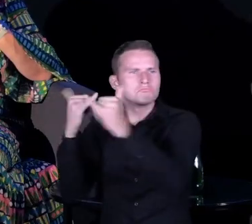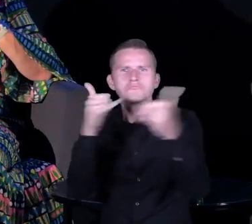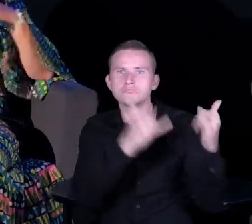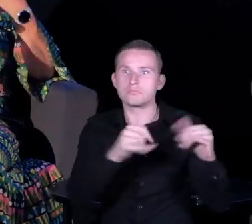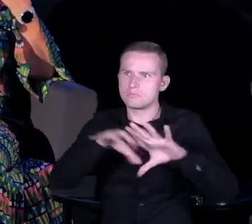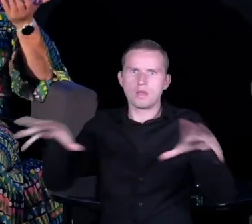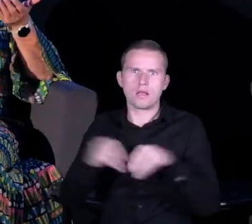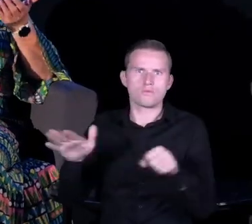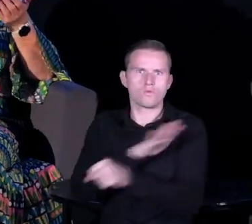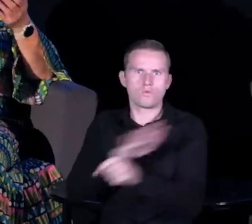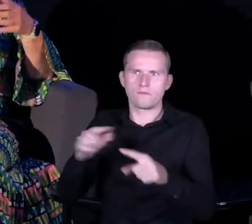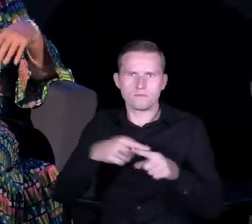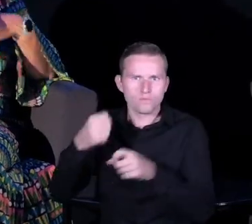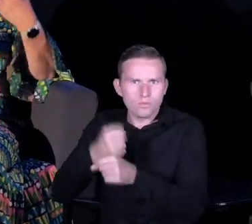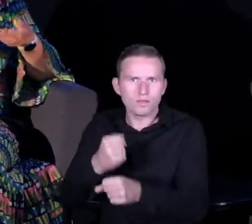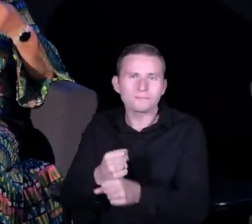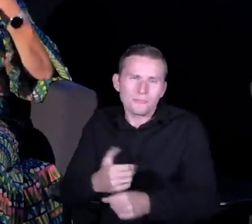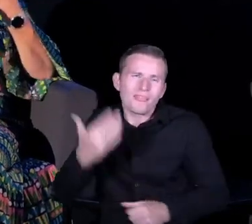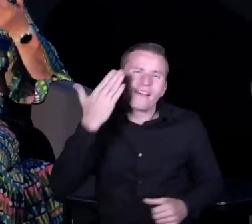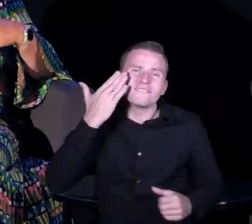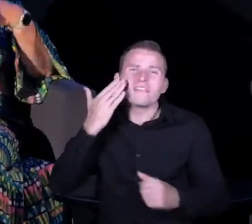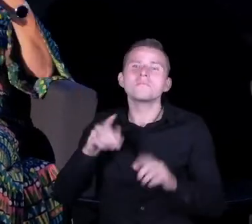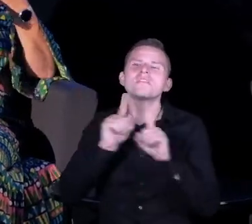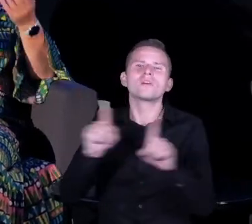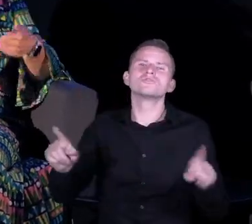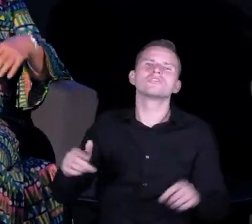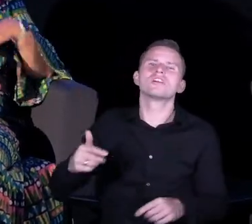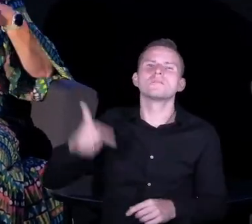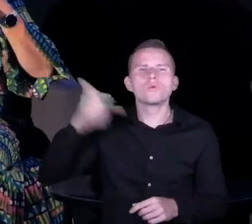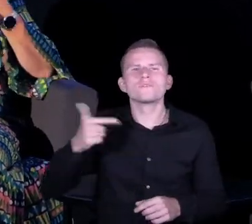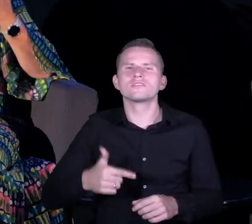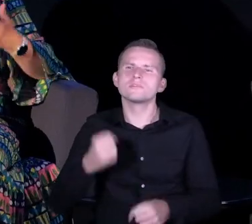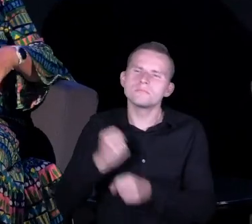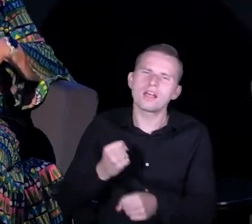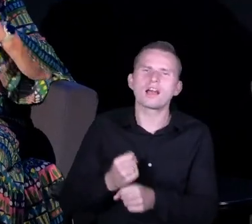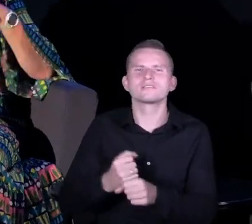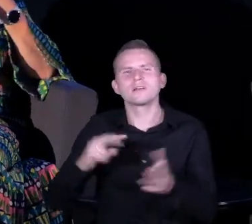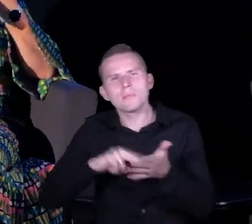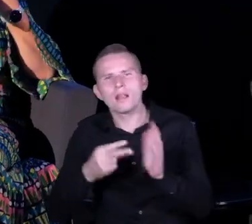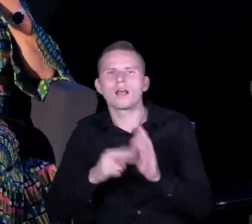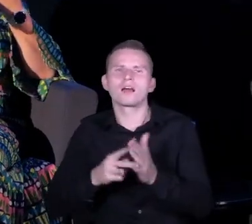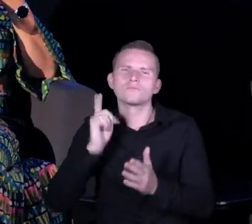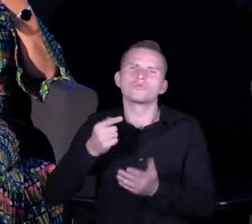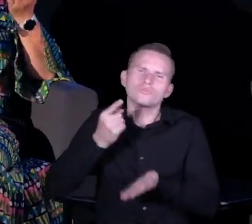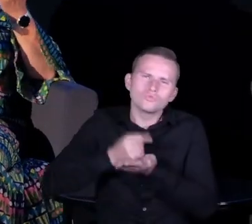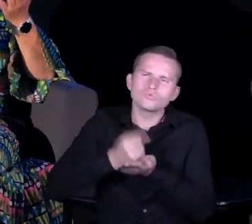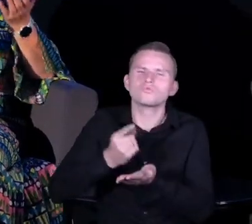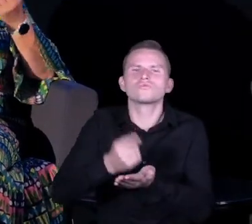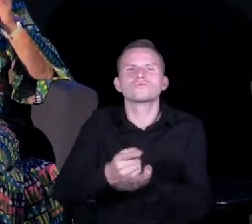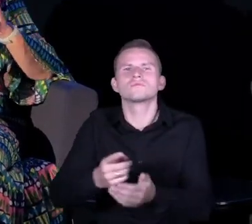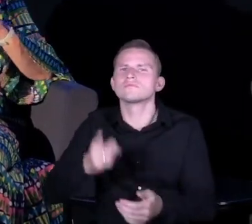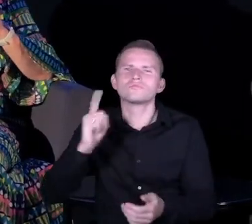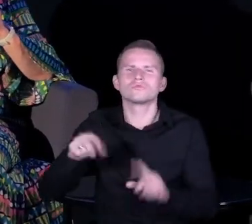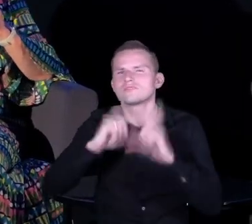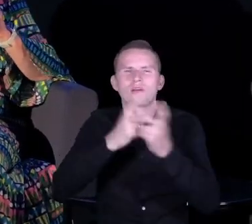dużo słów takich o tym, jak to nauczyciele powinni pracować, planować, mamy osiągać sukcesy, mamy zdobywać w ogóle